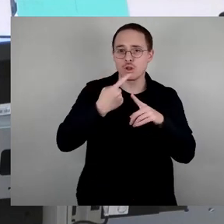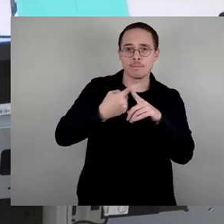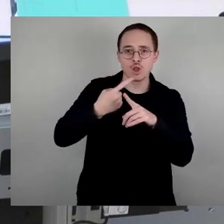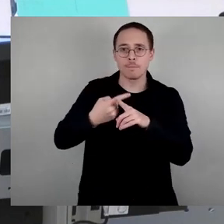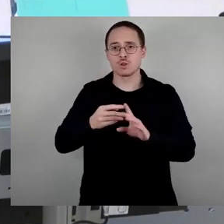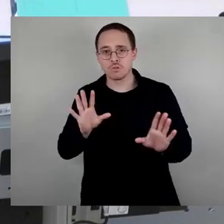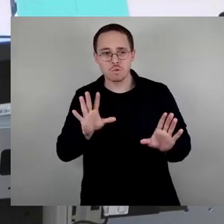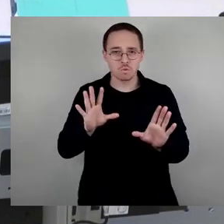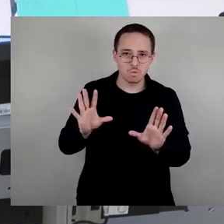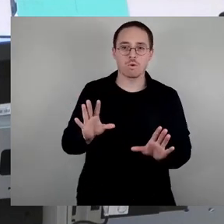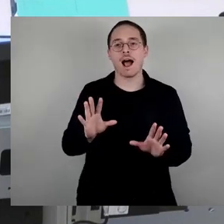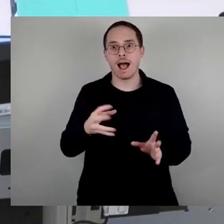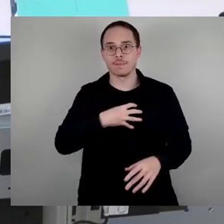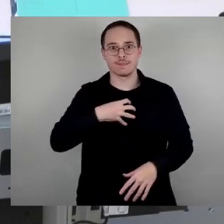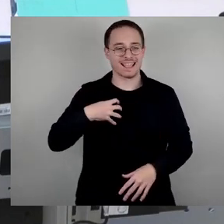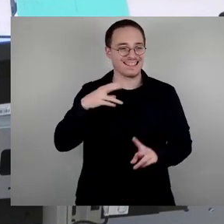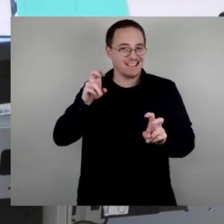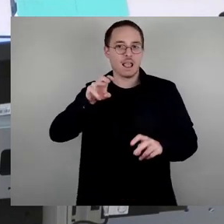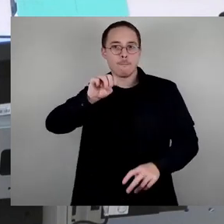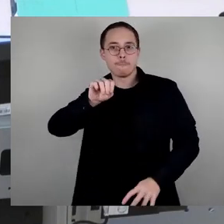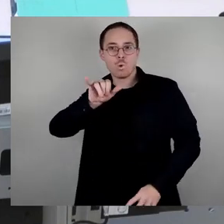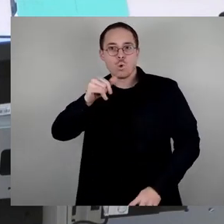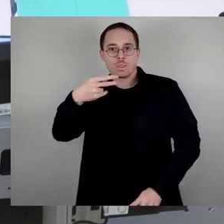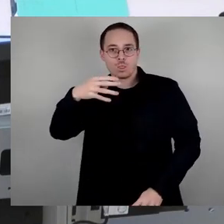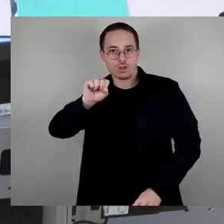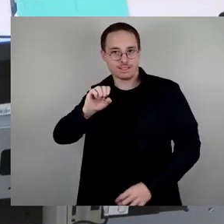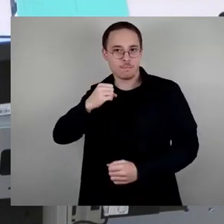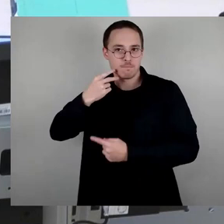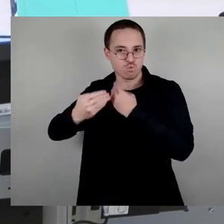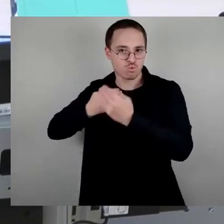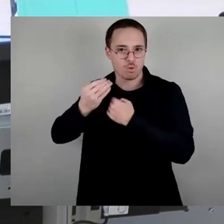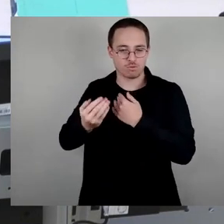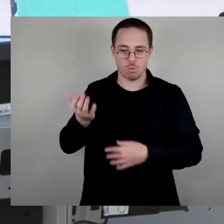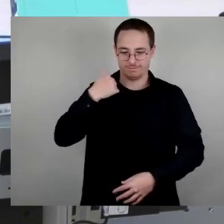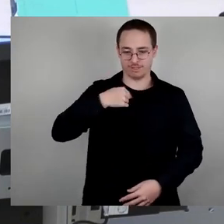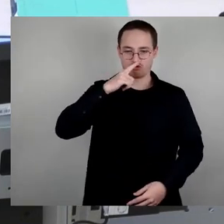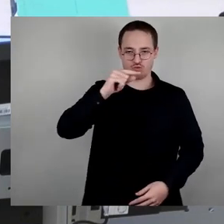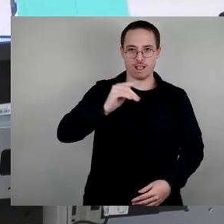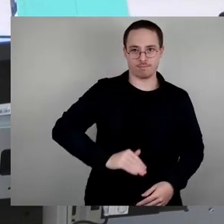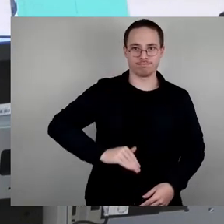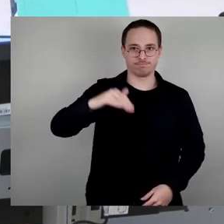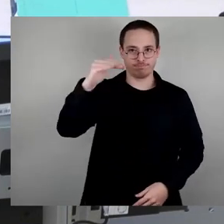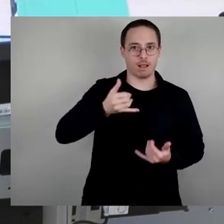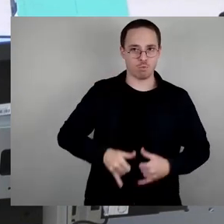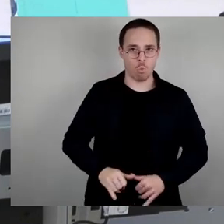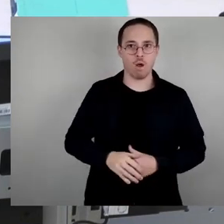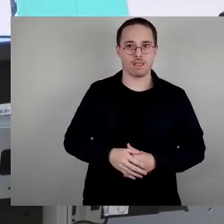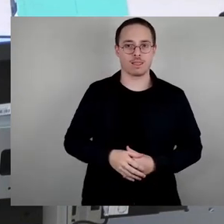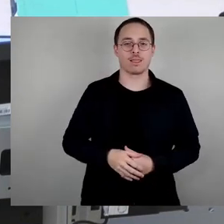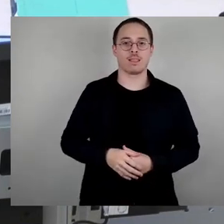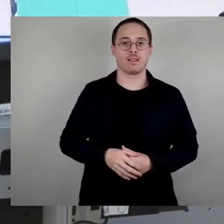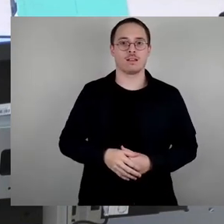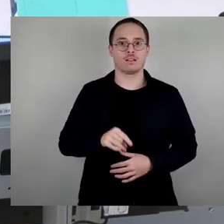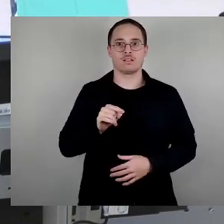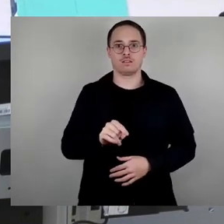Ja, der Dresden-Mythos wurde genannt. Ich habe mal in Pforzheim gewohnt und bin in Stuttgart geboren. Dort passiert, sage ich mal, so eine